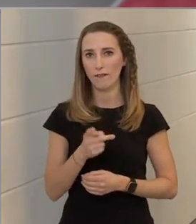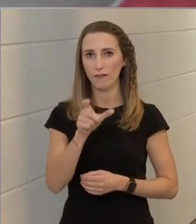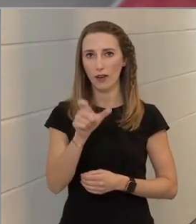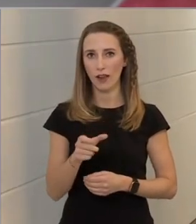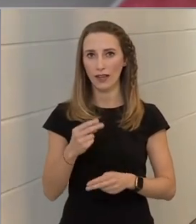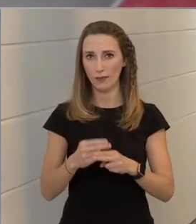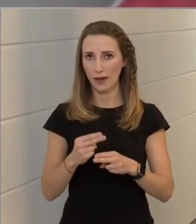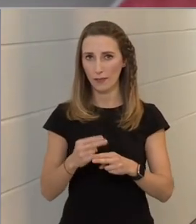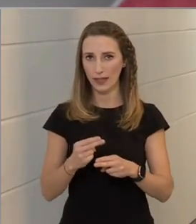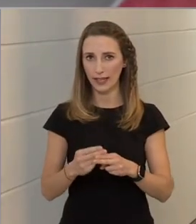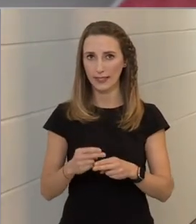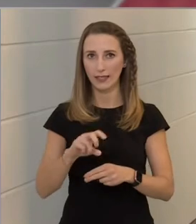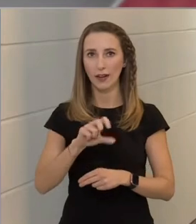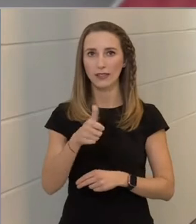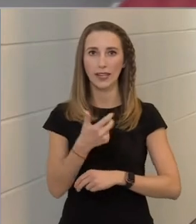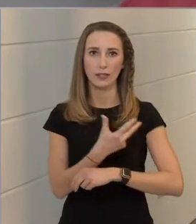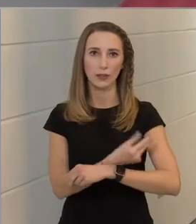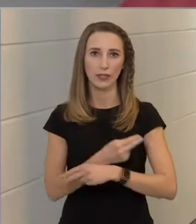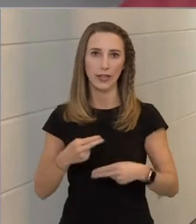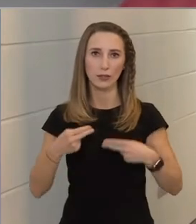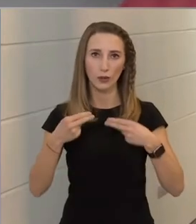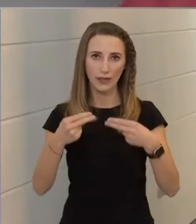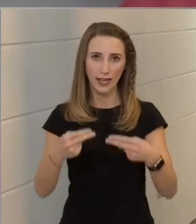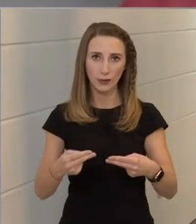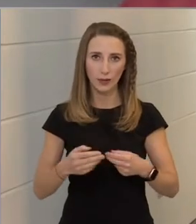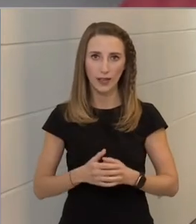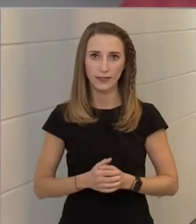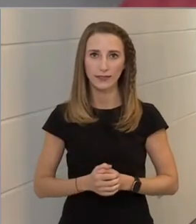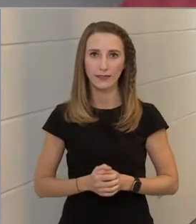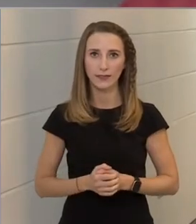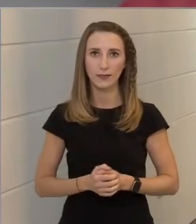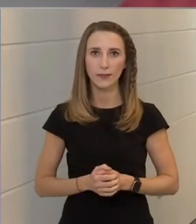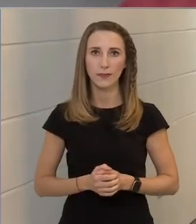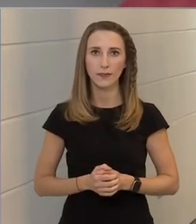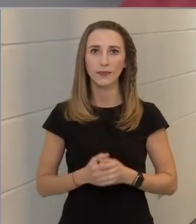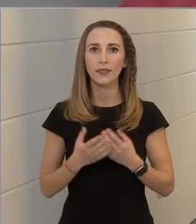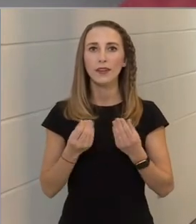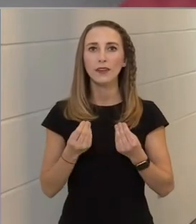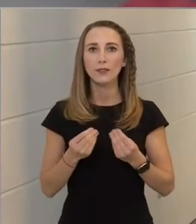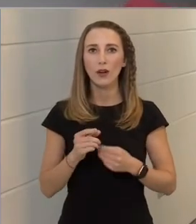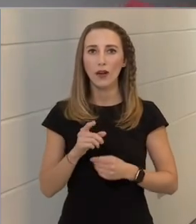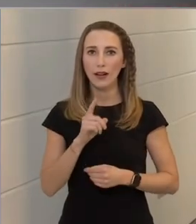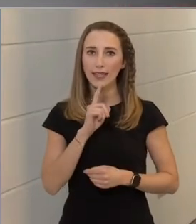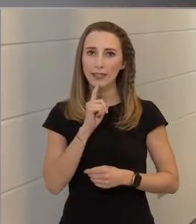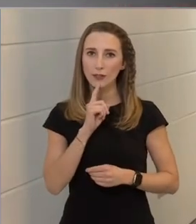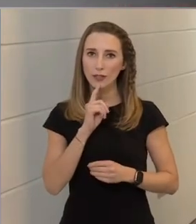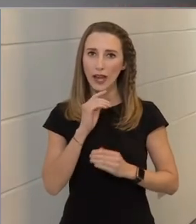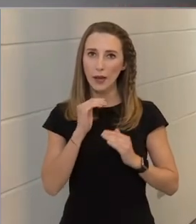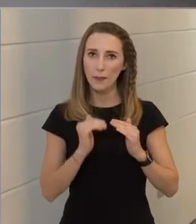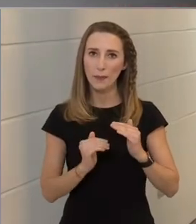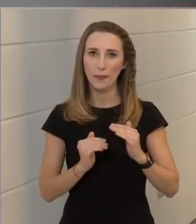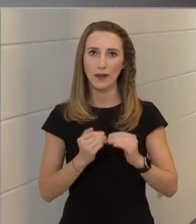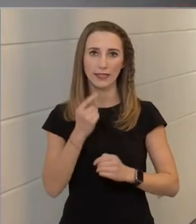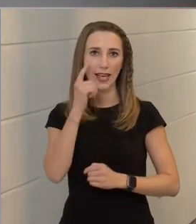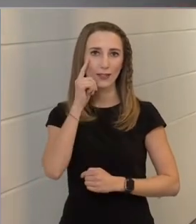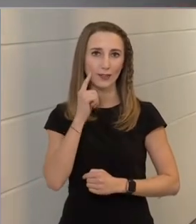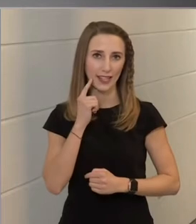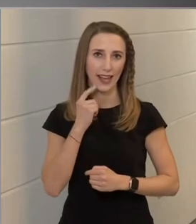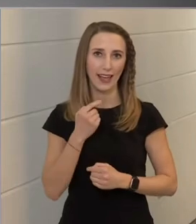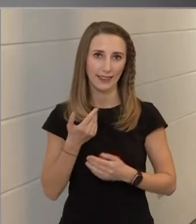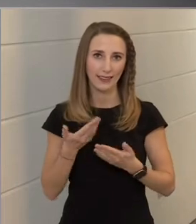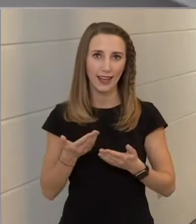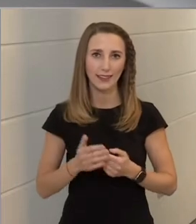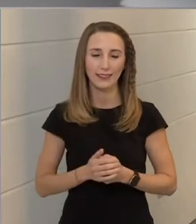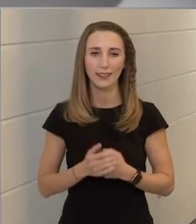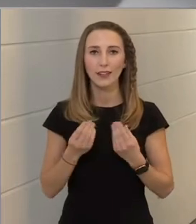megbetegszik az első oltást követően. Sokkal kisebb az esélye ennek,